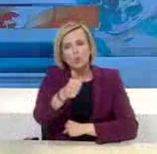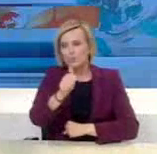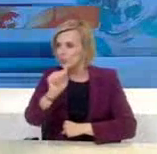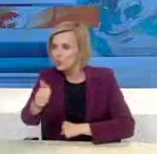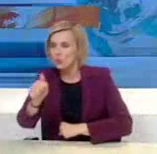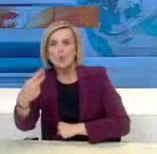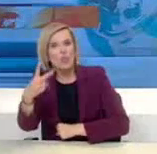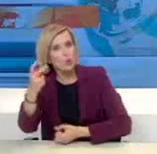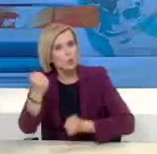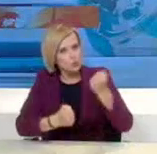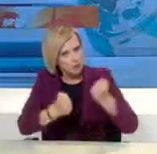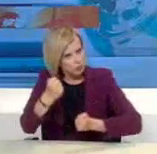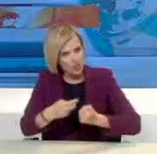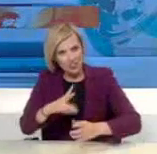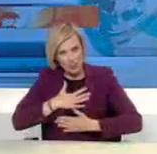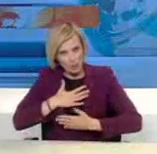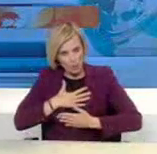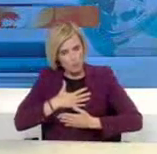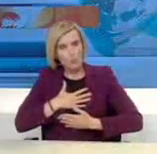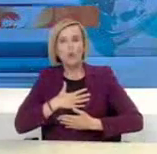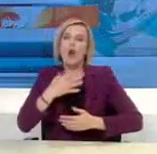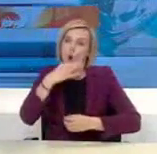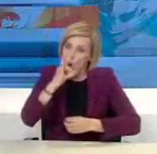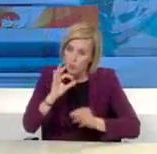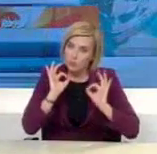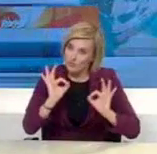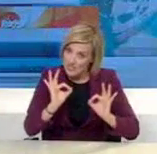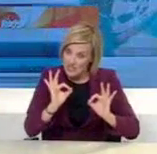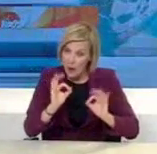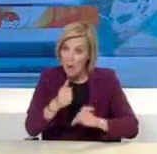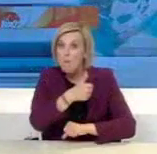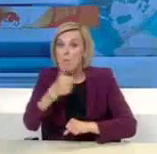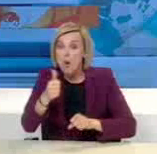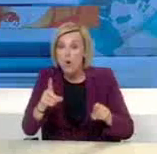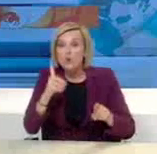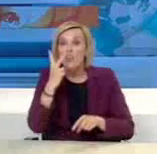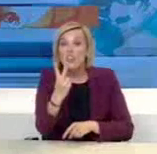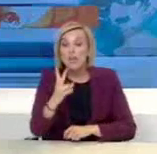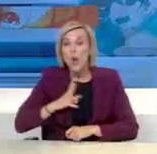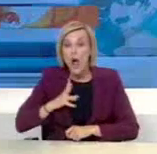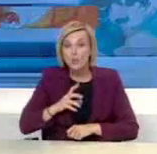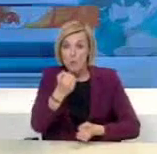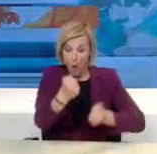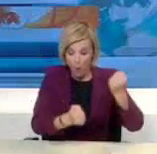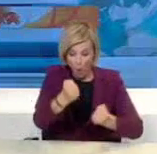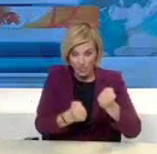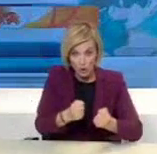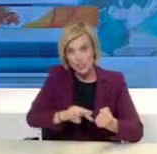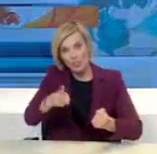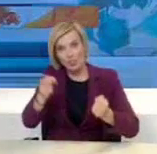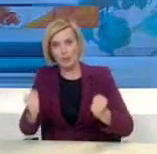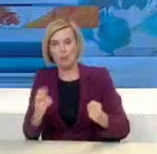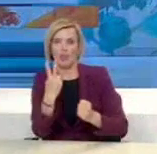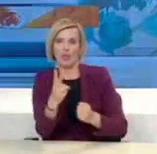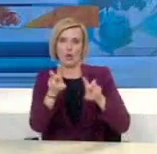εξαιρέσεις που προβλέπονται παραπάνω και ξανατονίζω μόνο με τον οδηγό και ως έναν επιβάτη. Στο